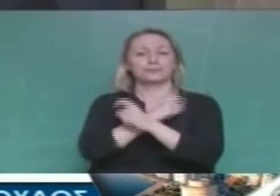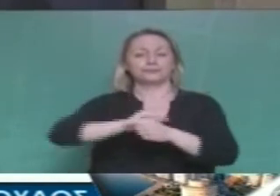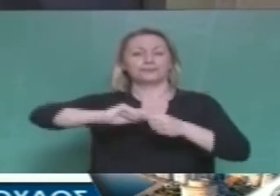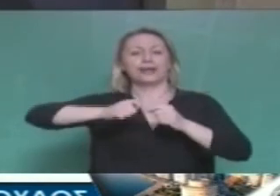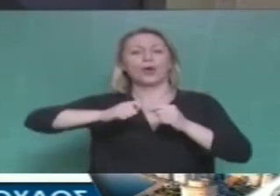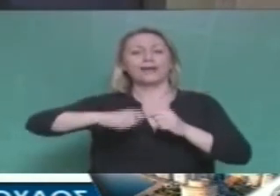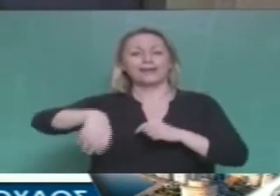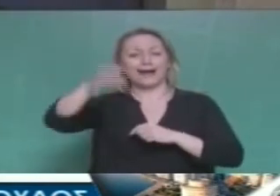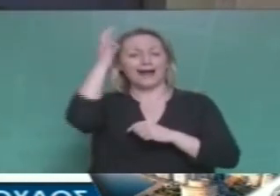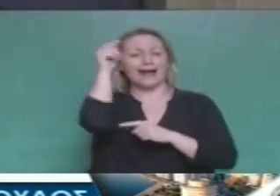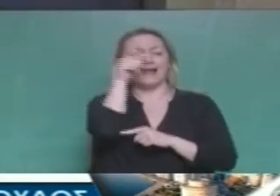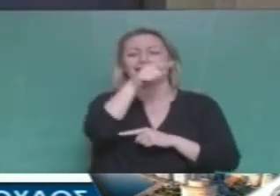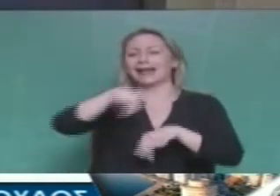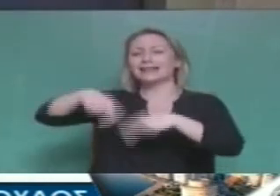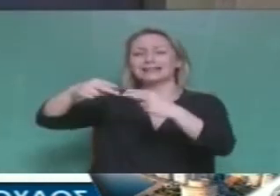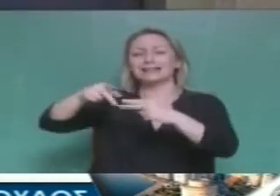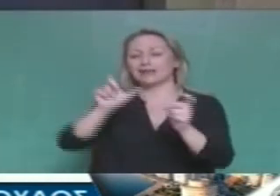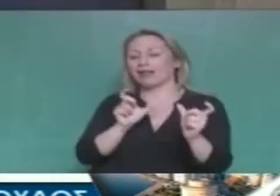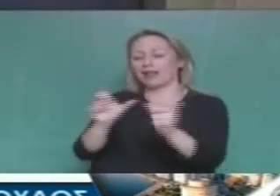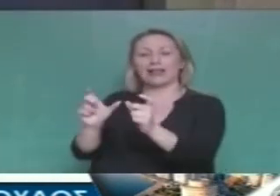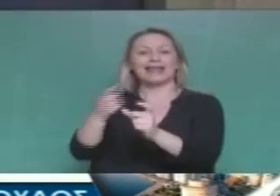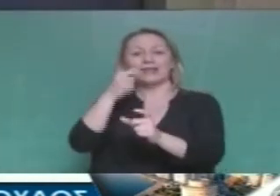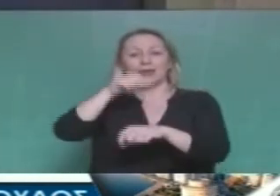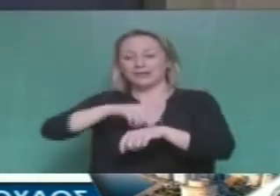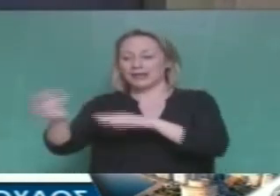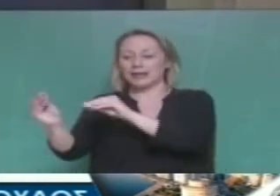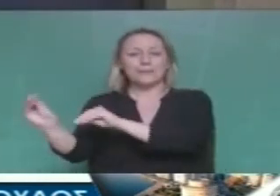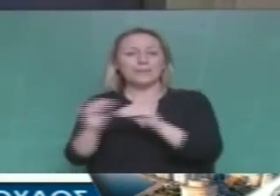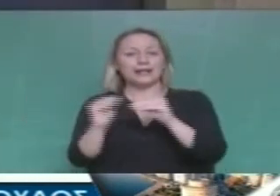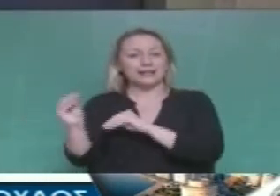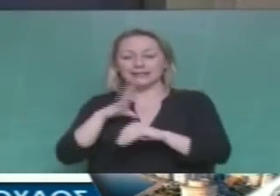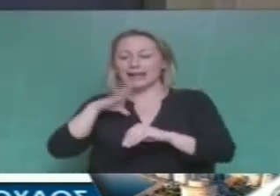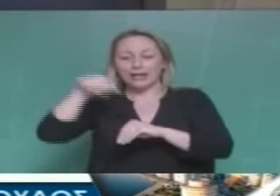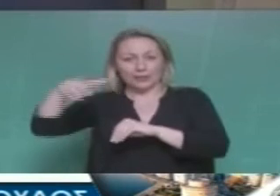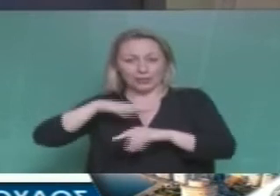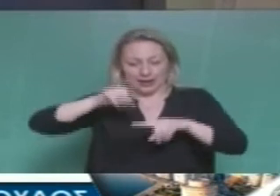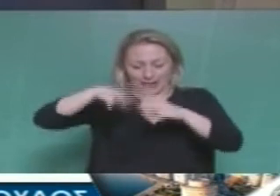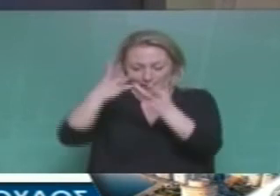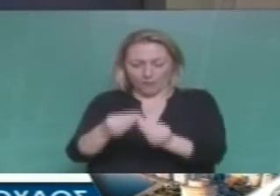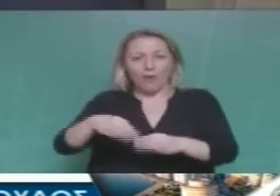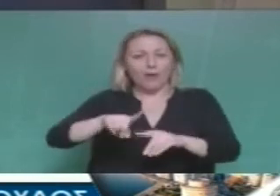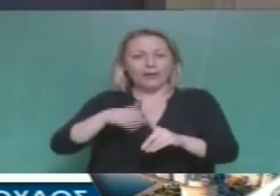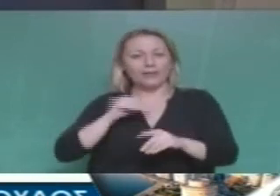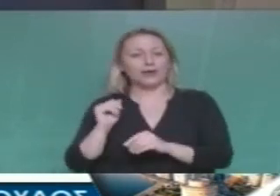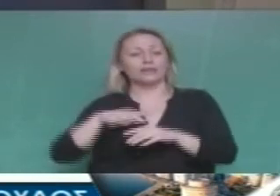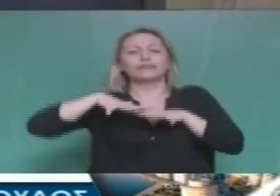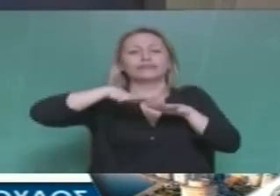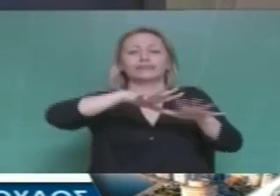γαλλικά και όποια άλλα σύνορα γιατί εκεί θέλουν να πάνε οι μετανάστες και οι πρόσφυγες και δεν θέλουν καθόλου να μείνουν στην Ελλάδα.